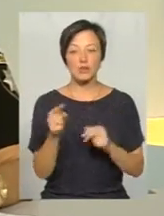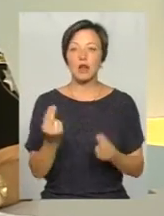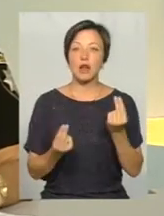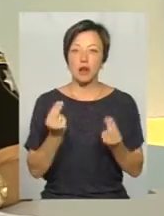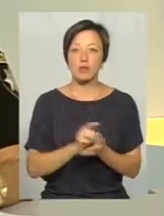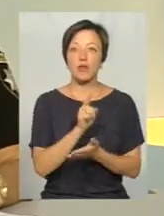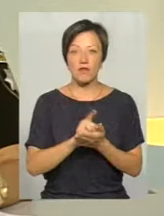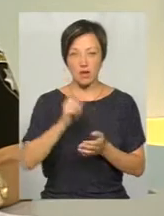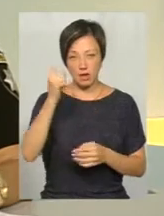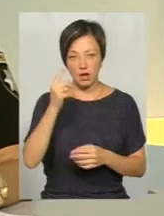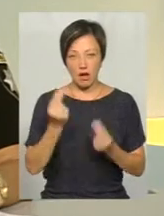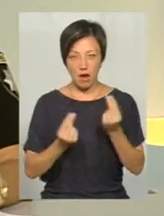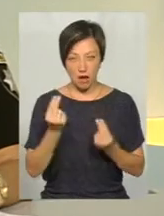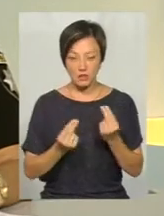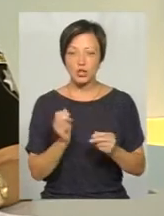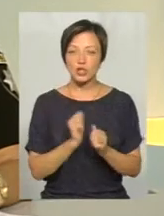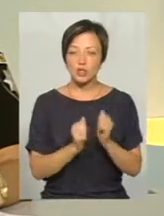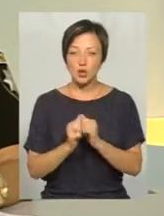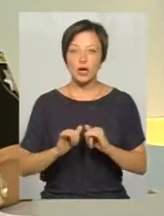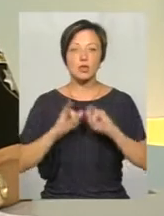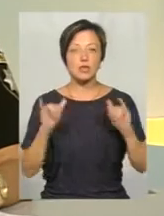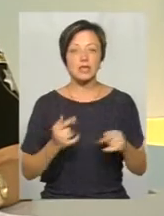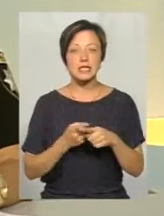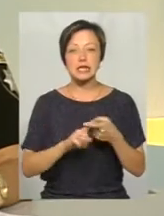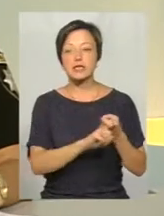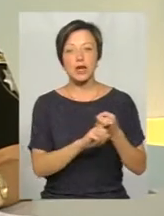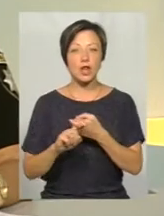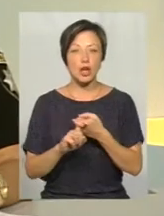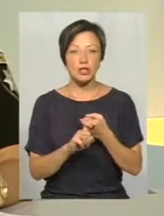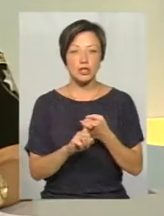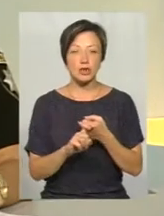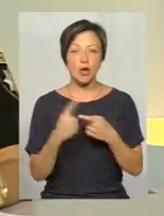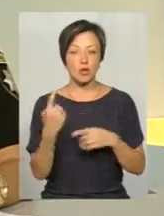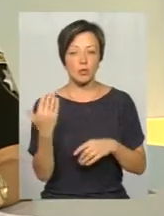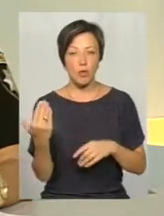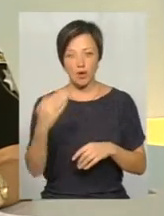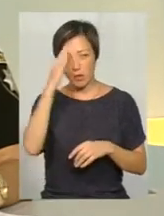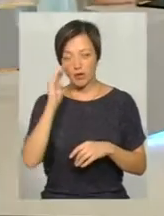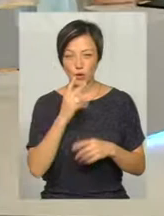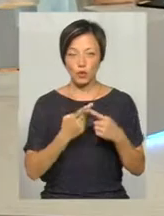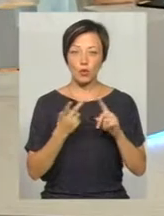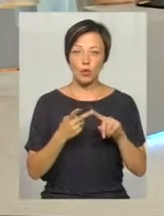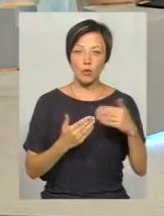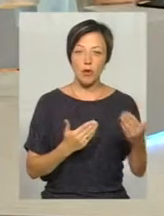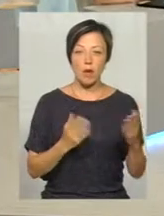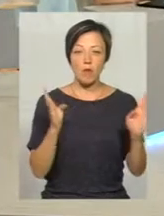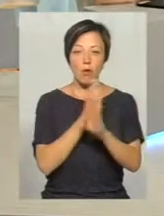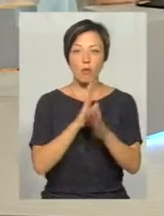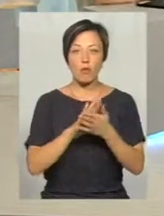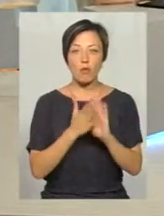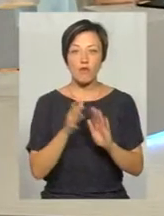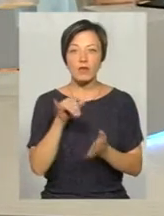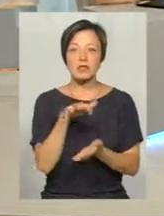граються – вони повинні гратися. Частота зростання – це залежить, з однієї сторони, від батьків, з іншої сторони – це від погодніх умов і